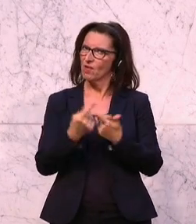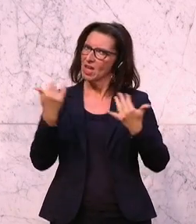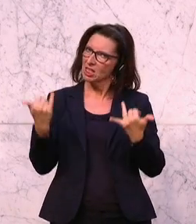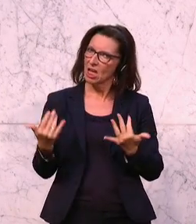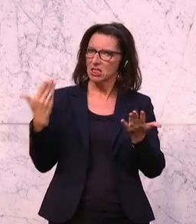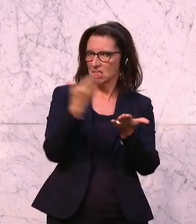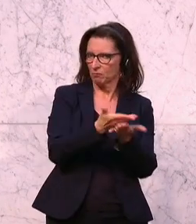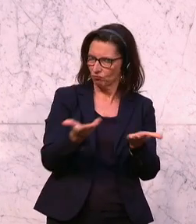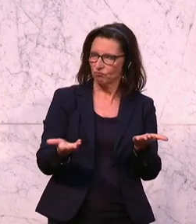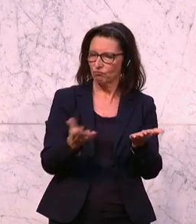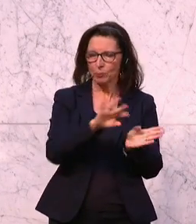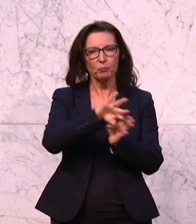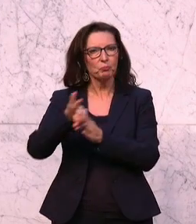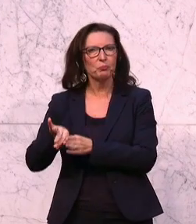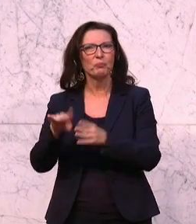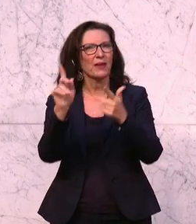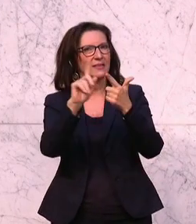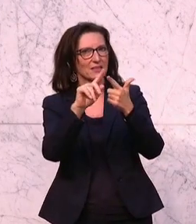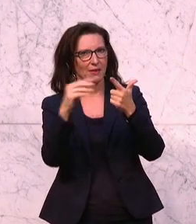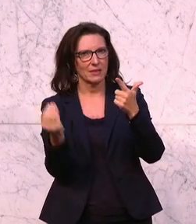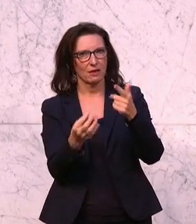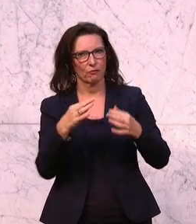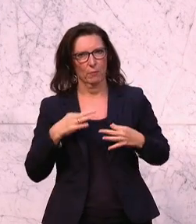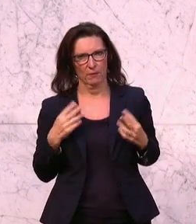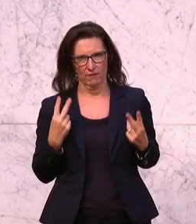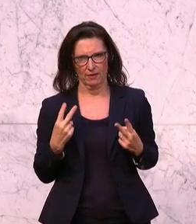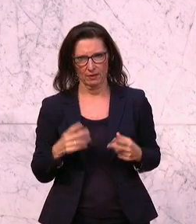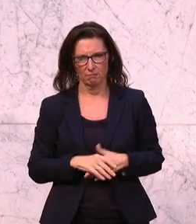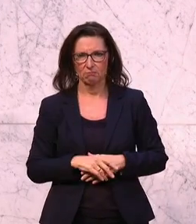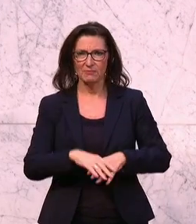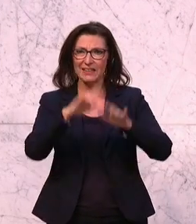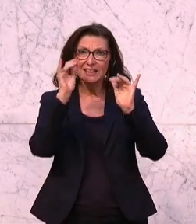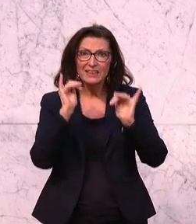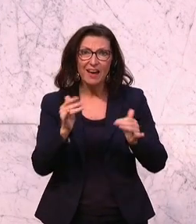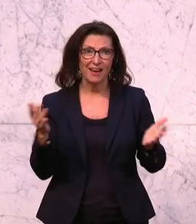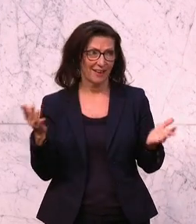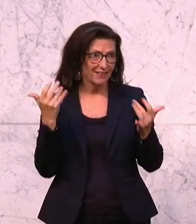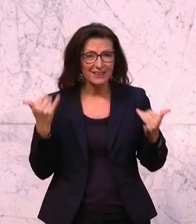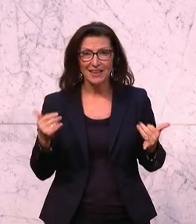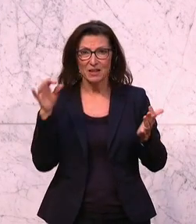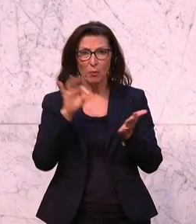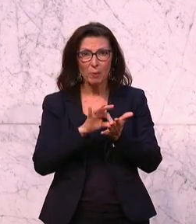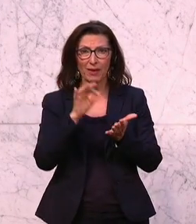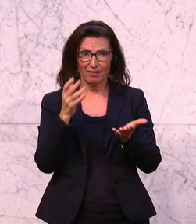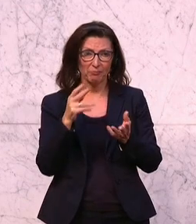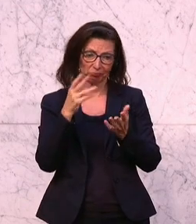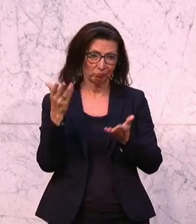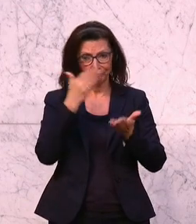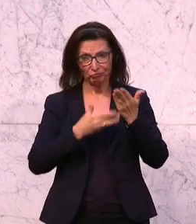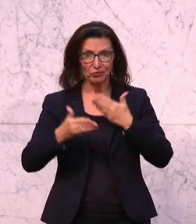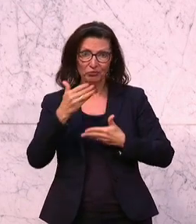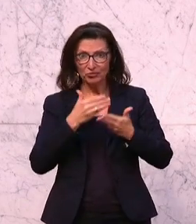Und zum Zweiten, was mir auch ganz wichtig ist, ja, es ist momentan nicht einfach für die Wirtschaft.